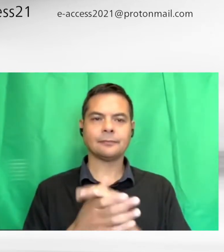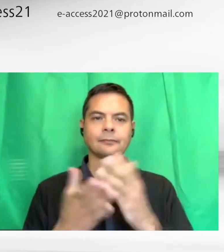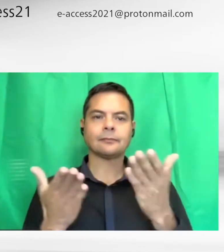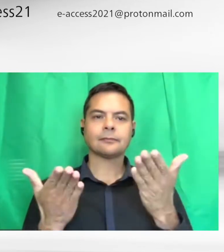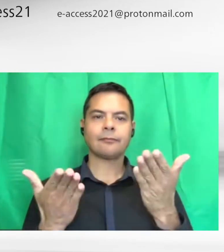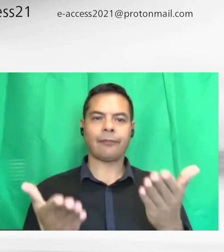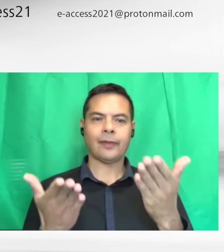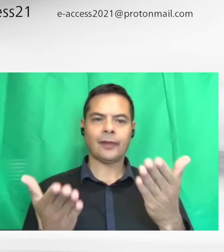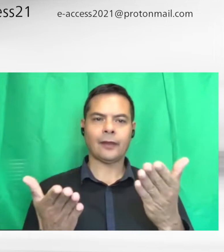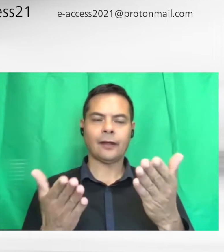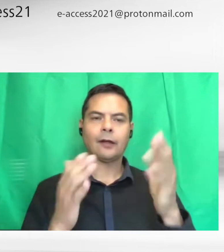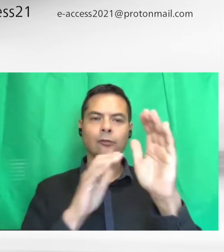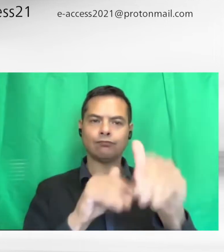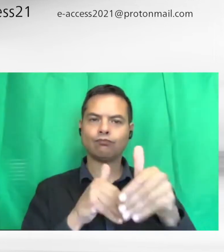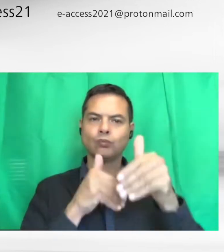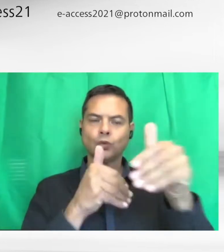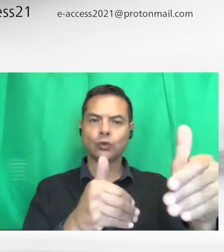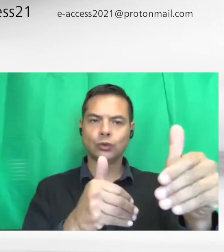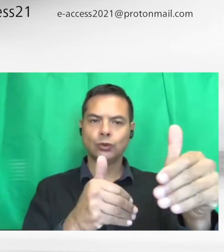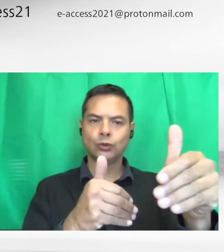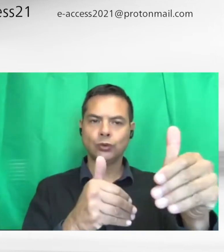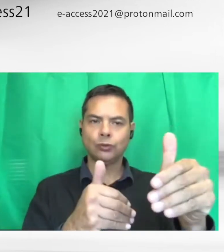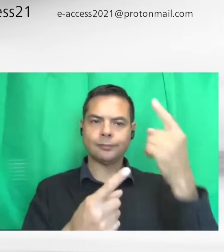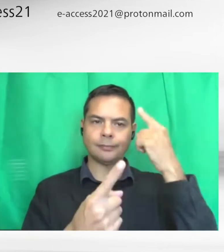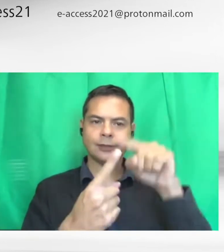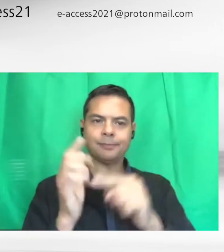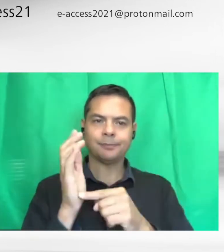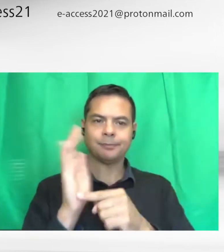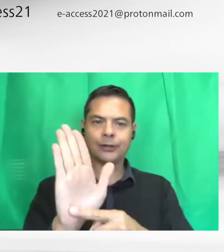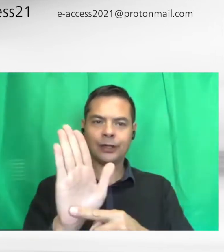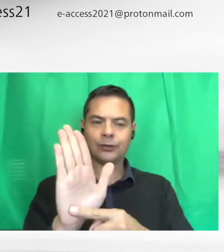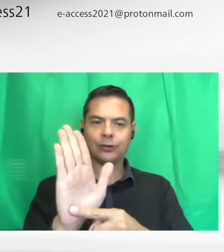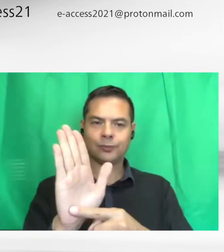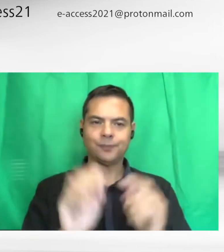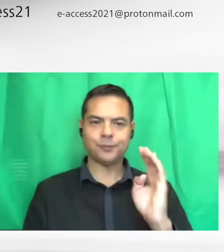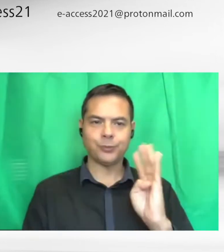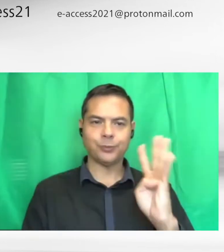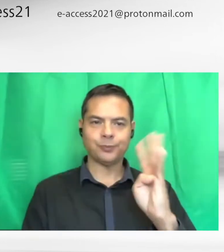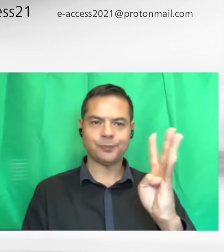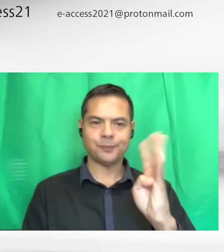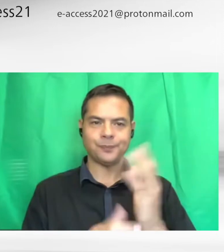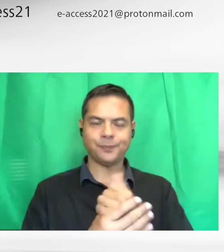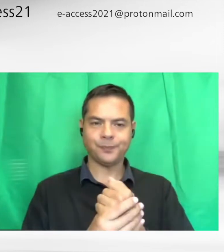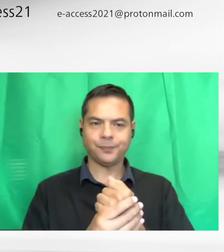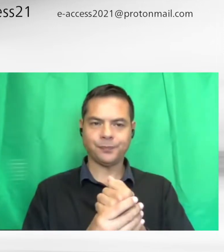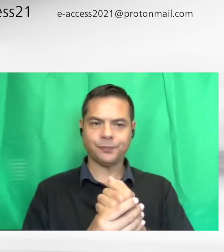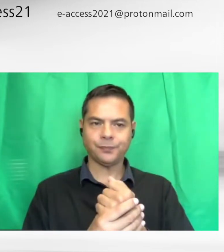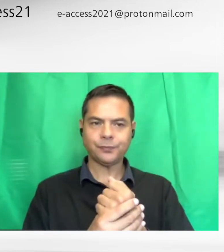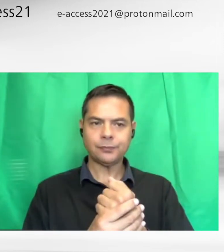les présentations de ce colloque. La conception